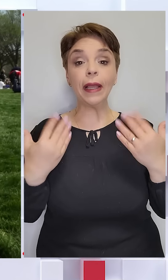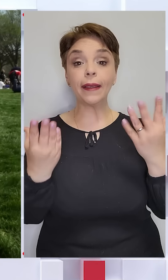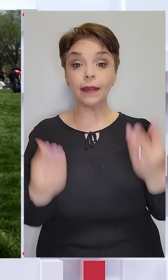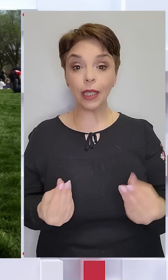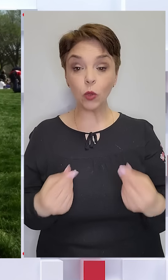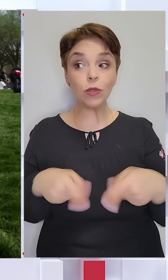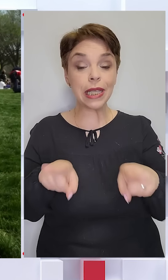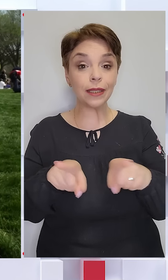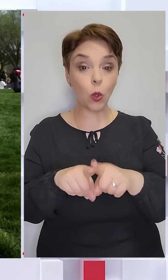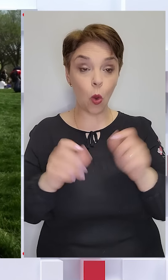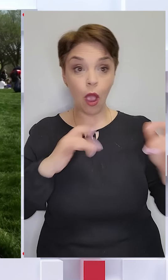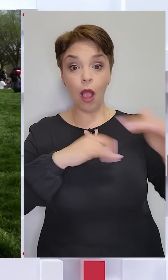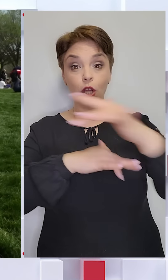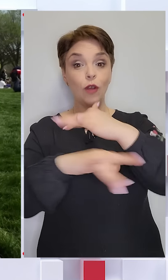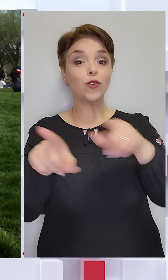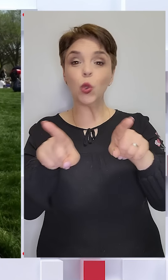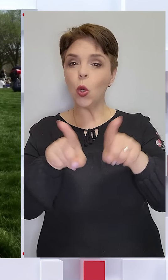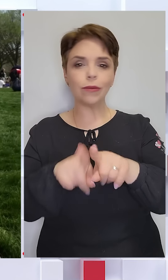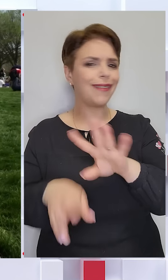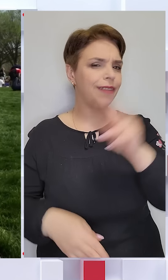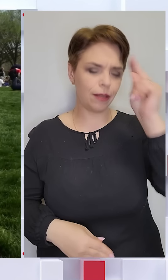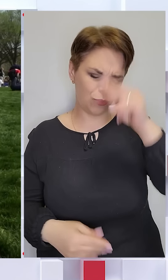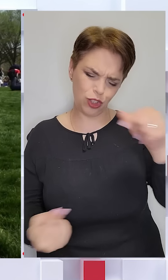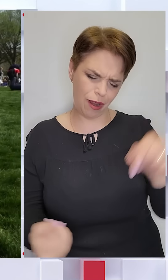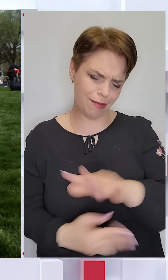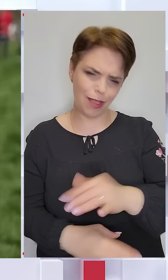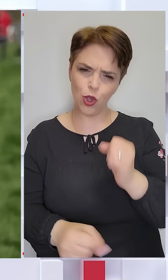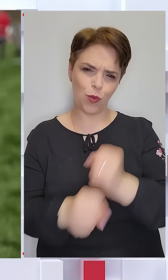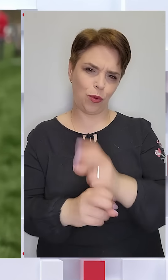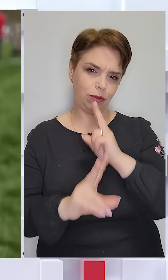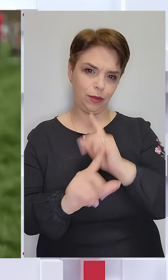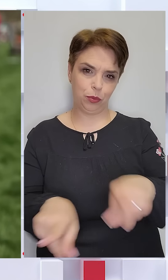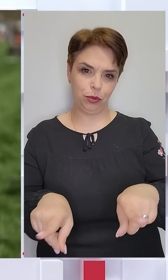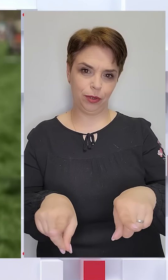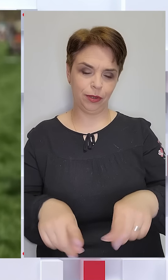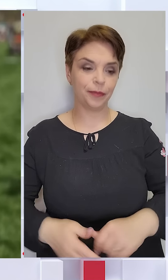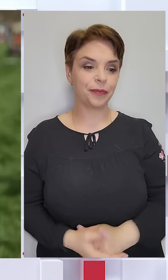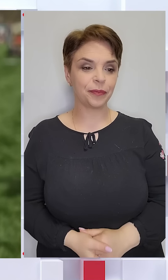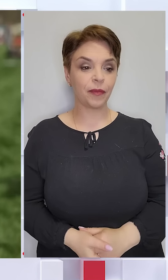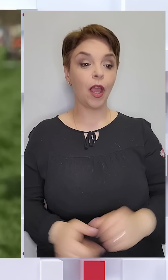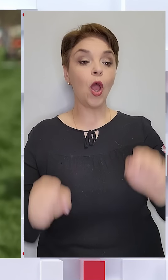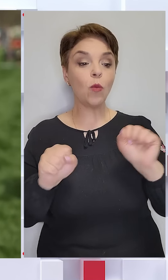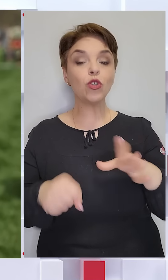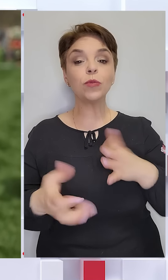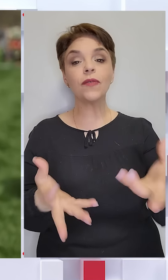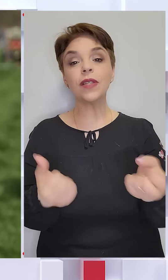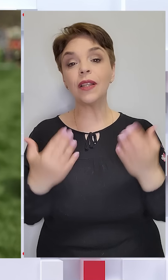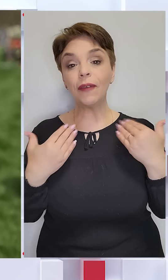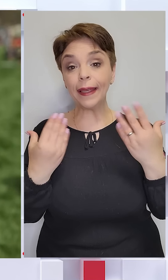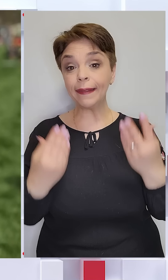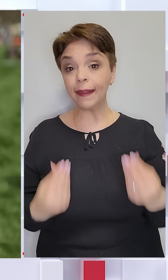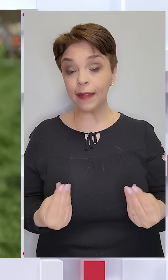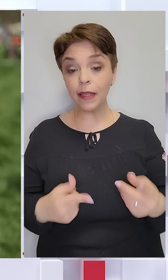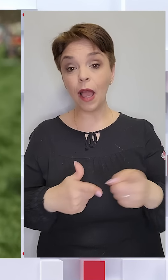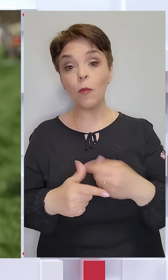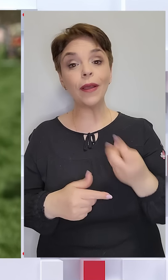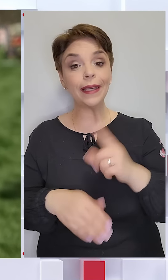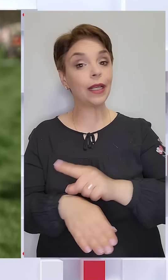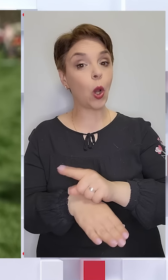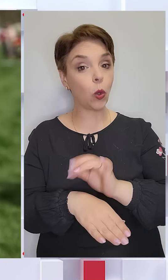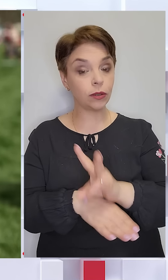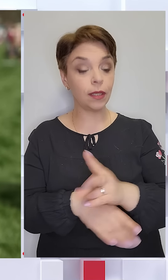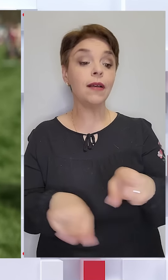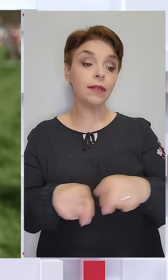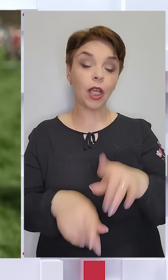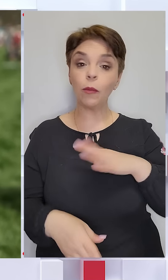тому що за такого жіотажу це все одно не навчання і не робота. Можна було взяти вихідний день або кілька годин.